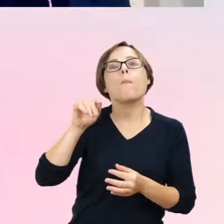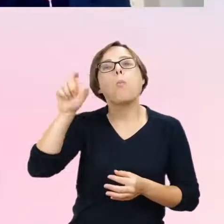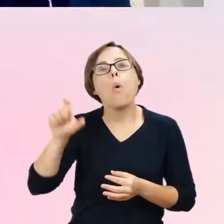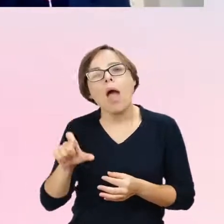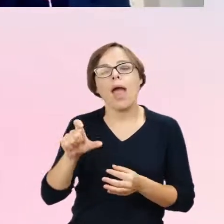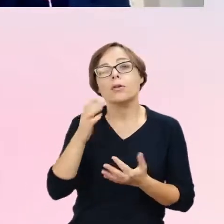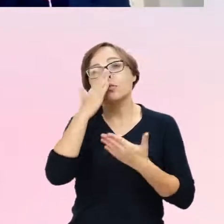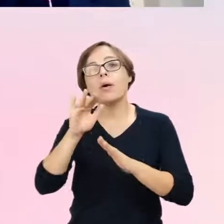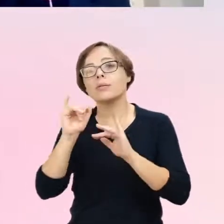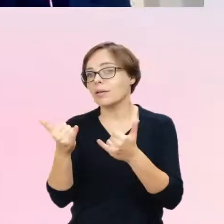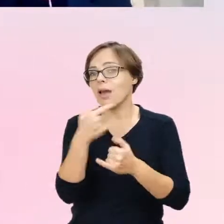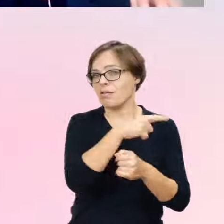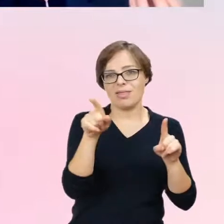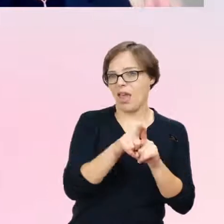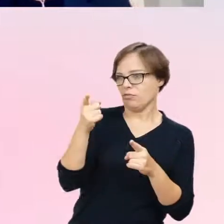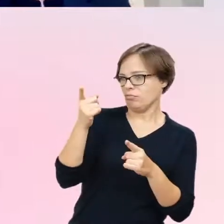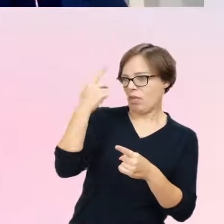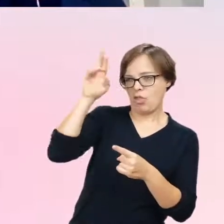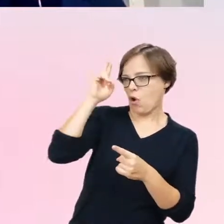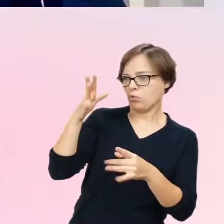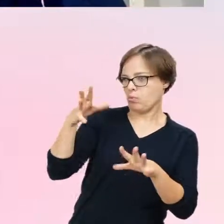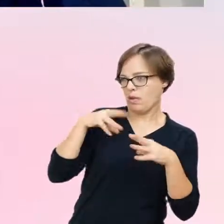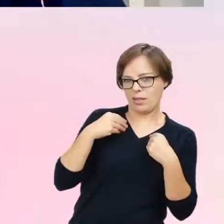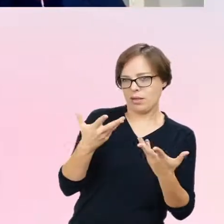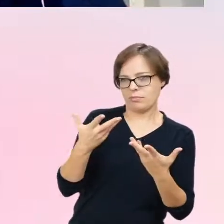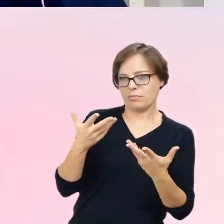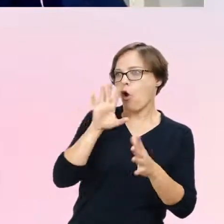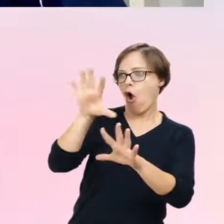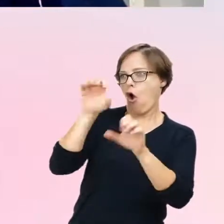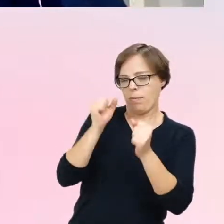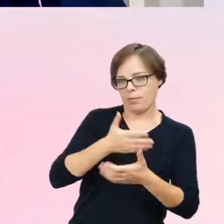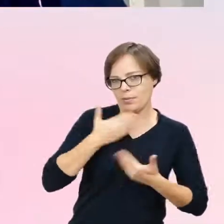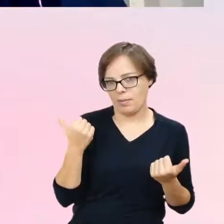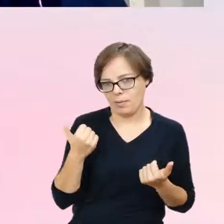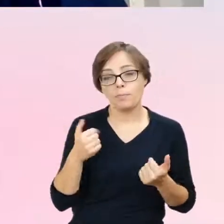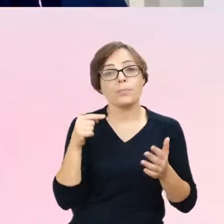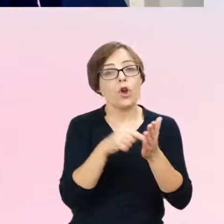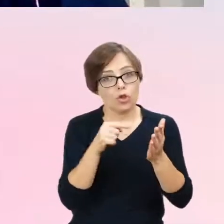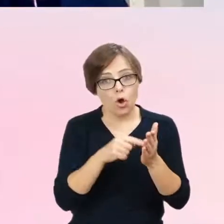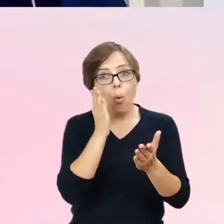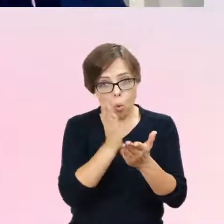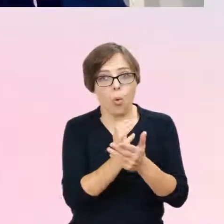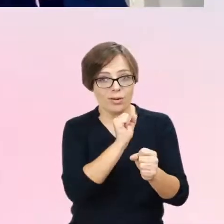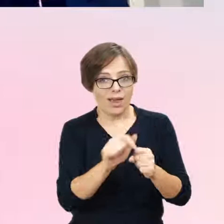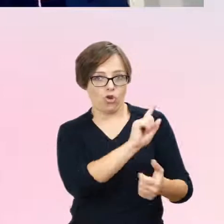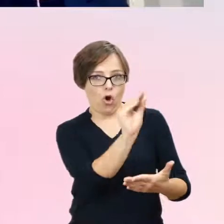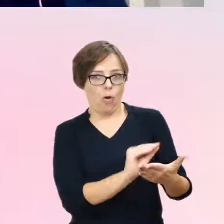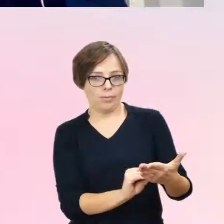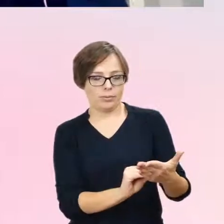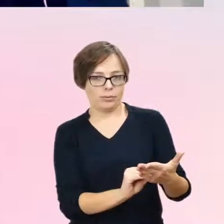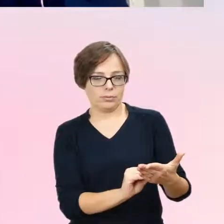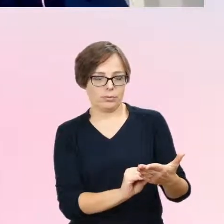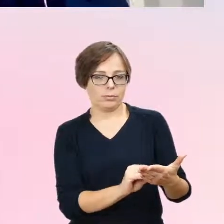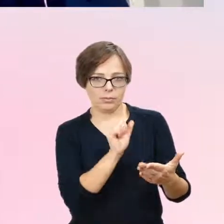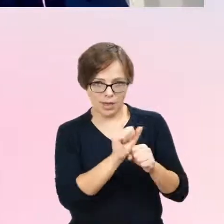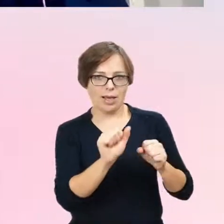I to zjawisko jest już opisywane, tak? Ale z kolei nie bardzo rozumiemy, jak duży